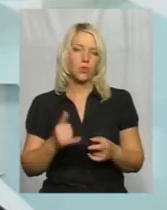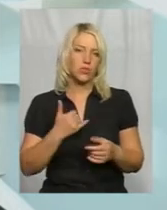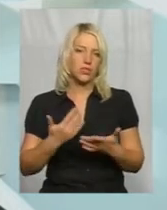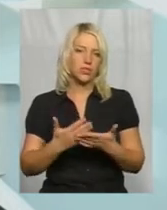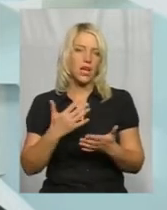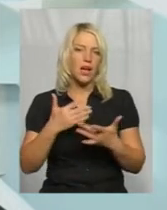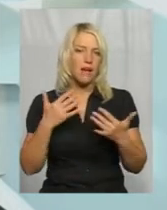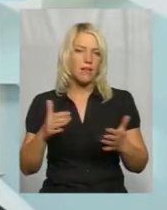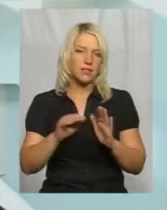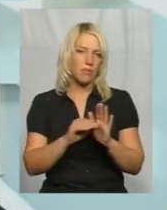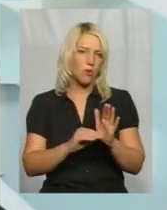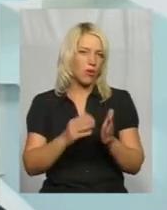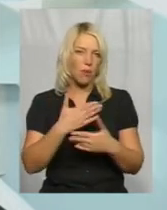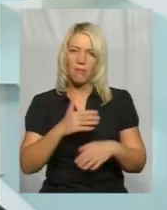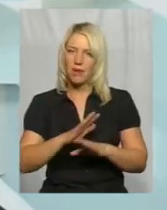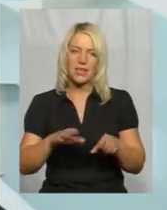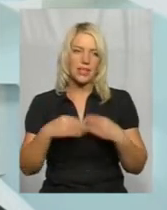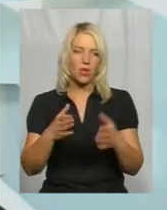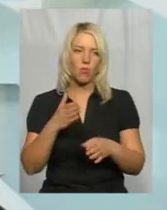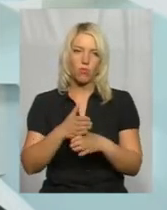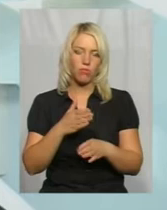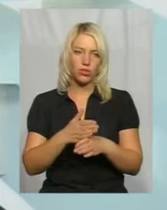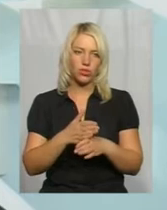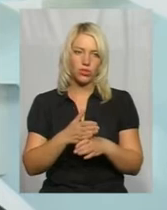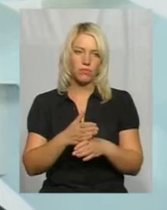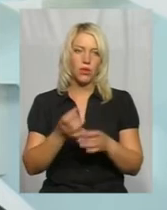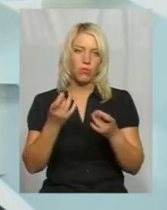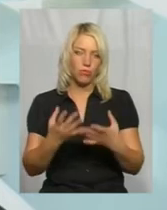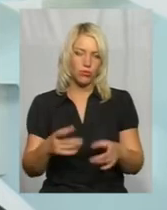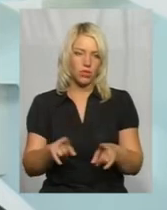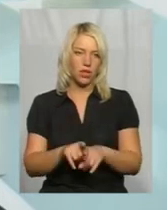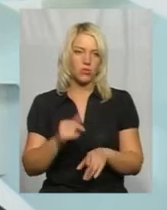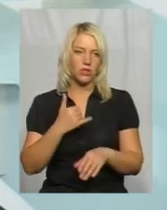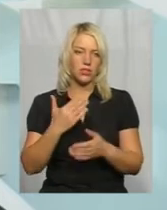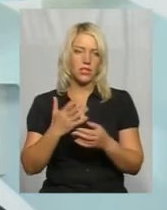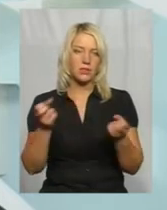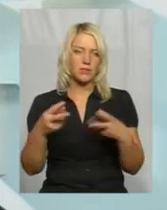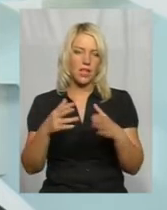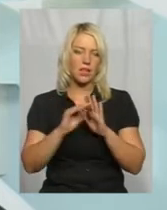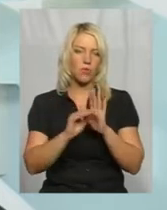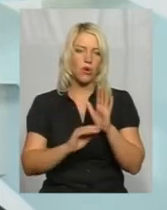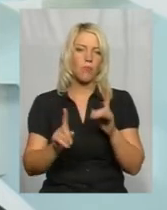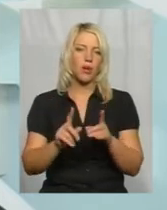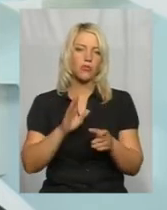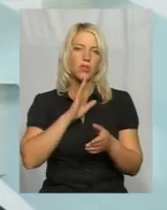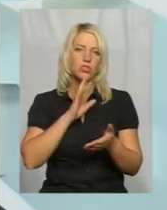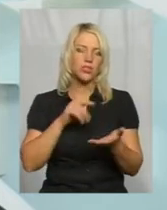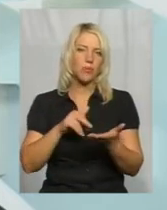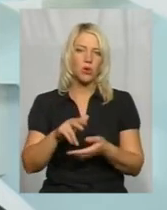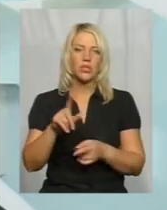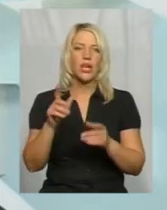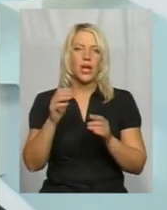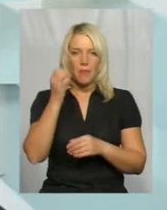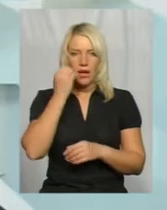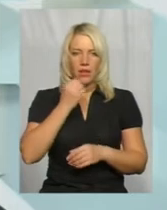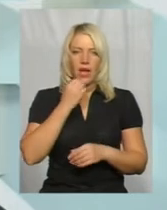програми, т.е. ми не даємо допомогу просто так. У нас є спеціальні програми, які вона проходит і благодаря їм